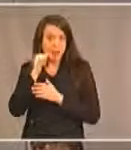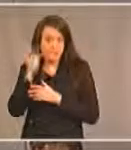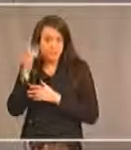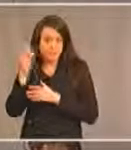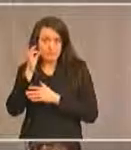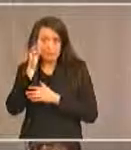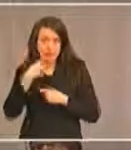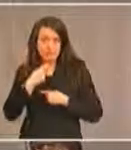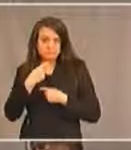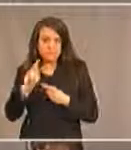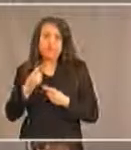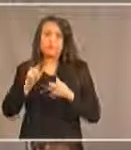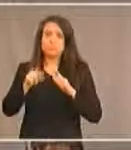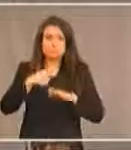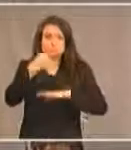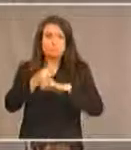la création d'un groupe de travail